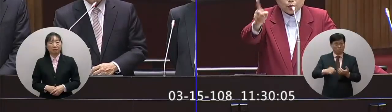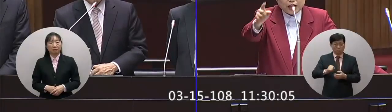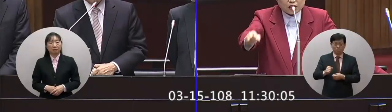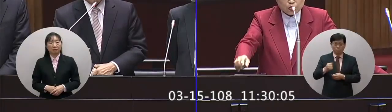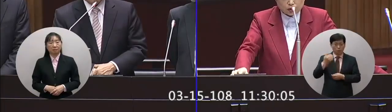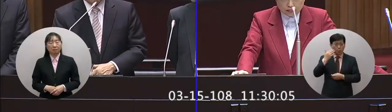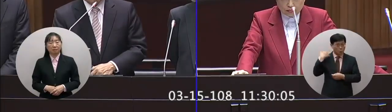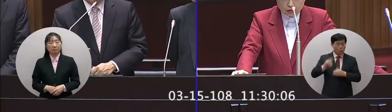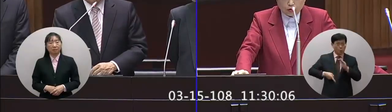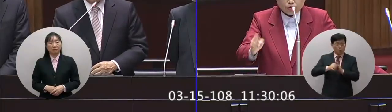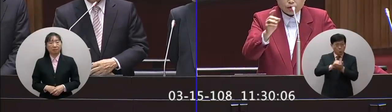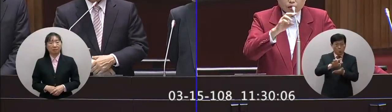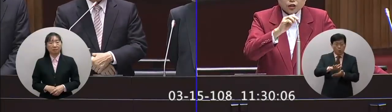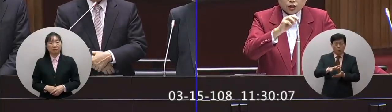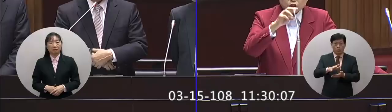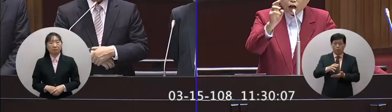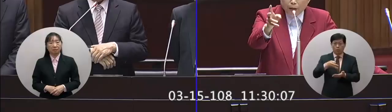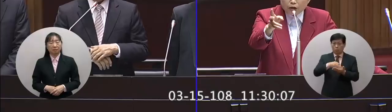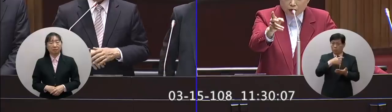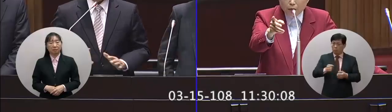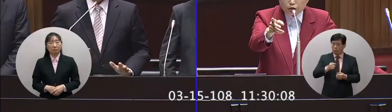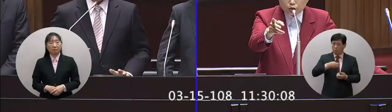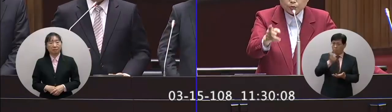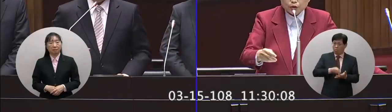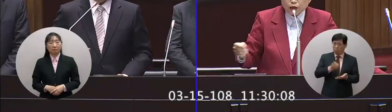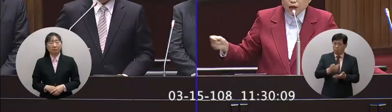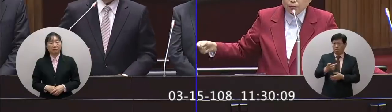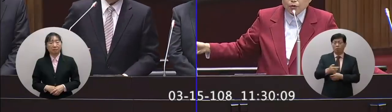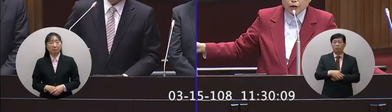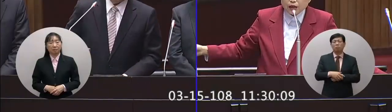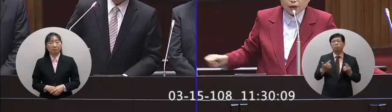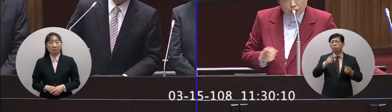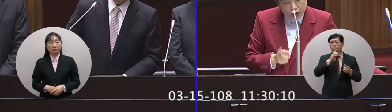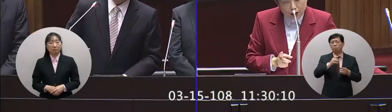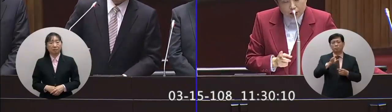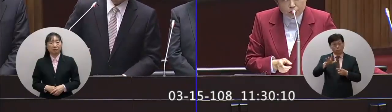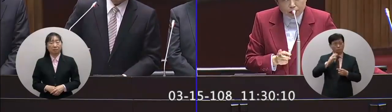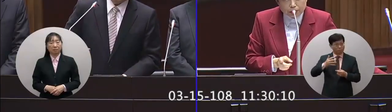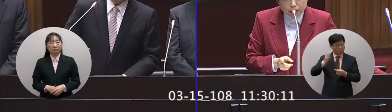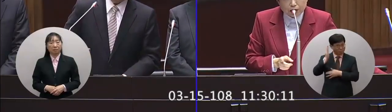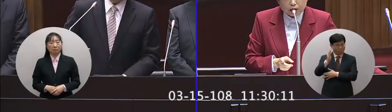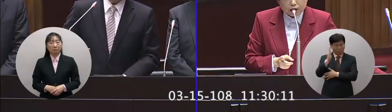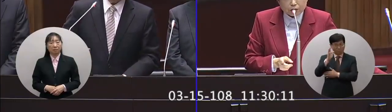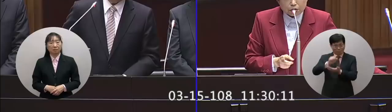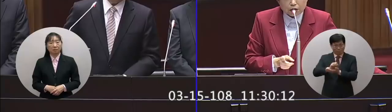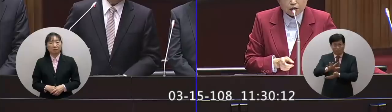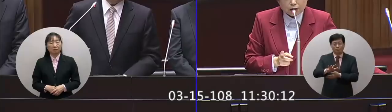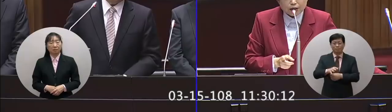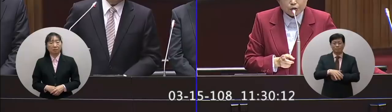嗎有酒駕紀錄者這個超標紀錄不是說沒有超標有超標紀錄者不